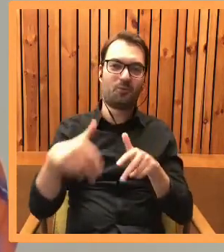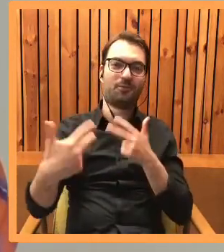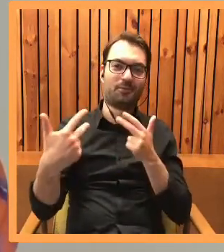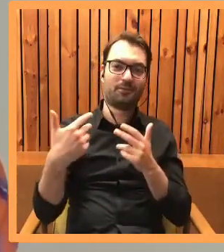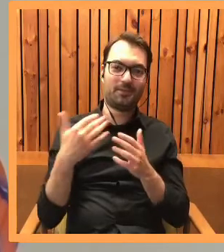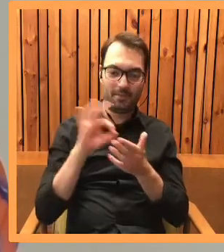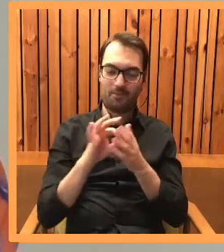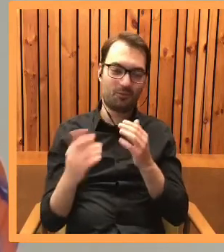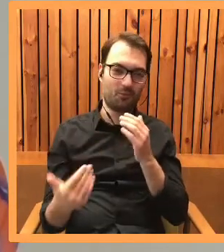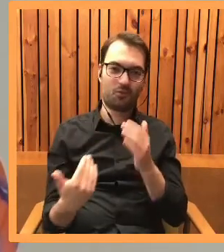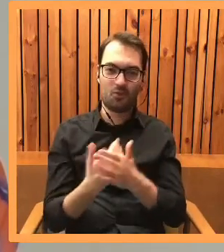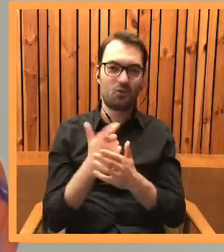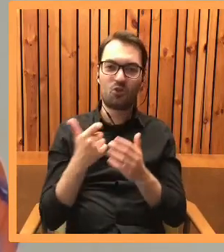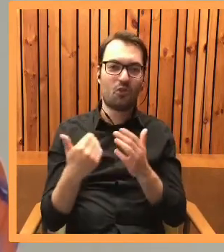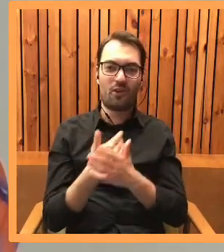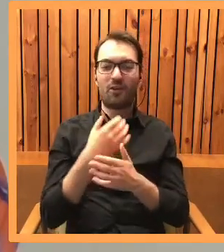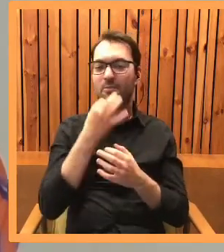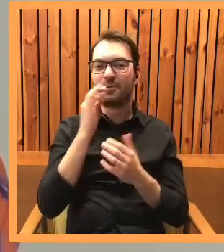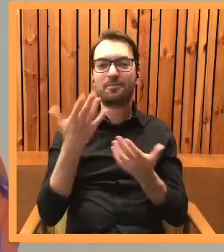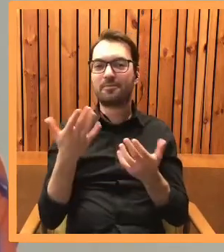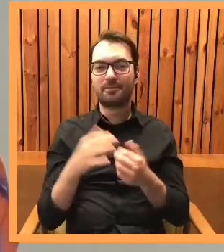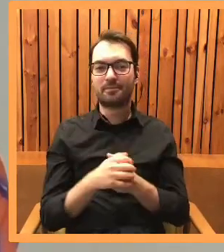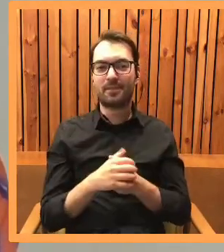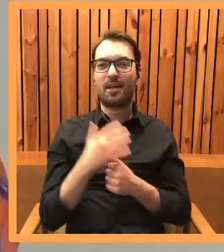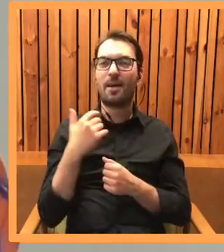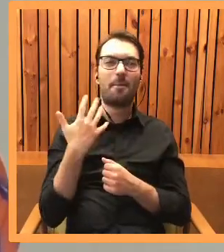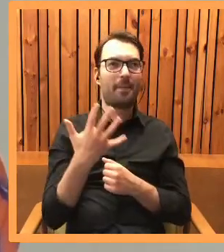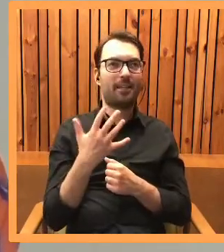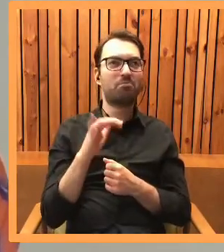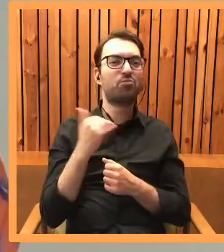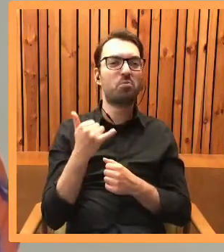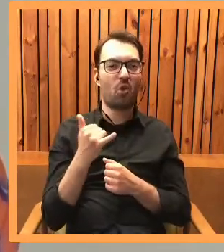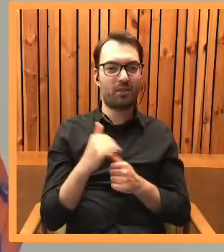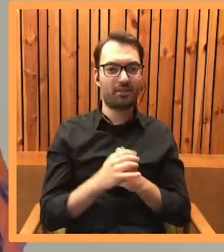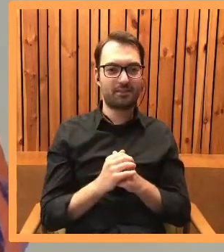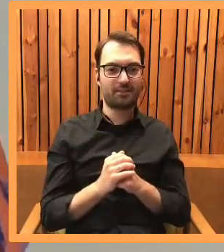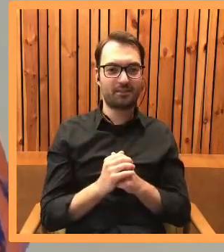w domu. Taka domówka literacka. Pięć przymiotników, tak? Tak.